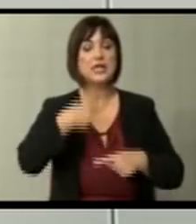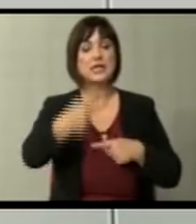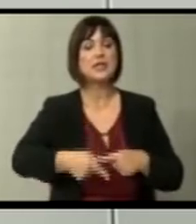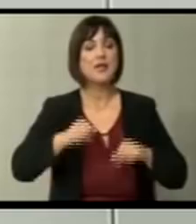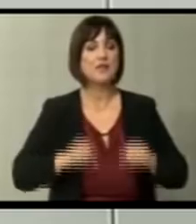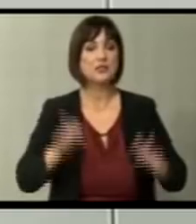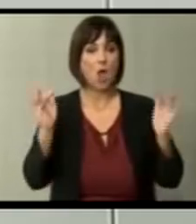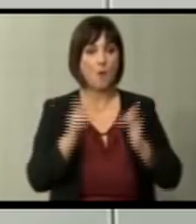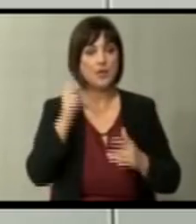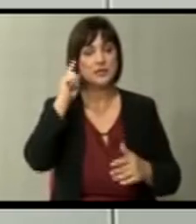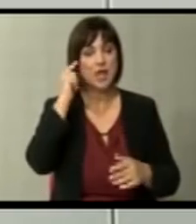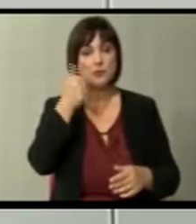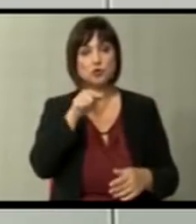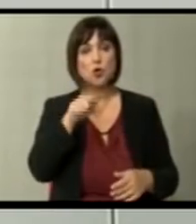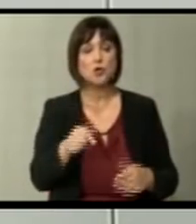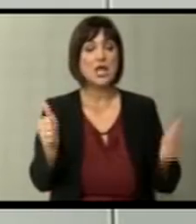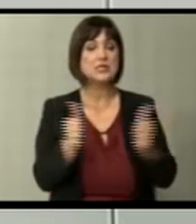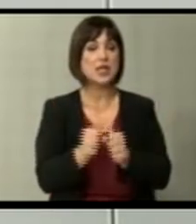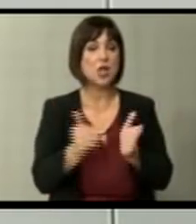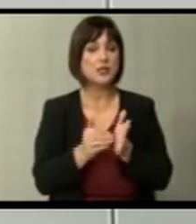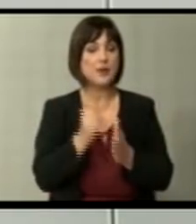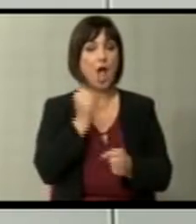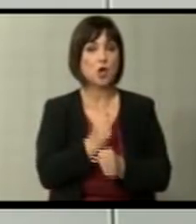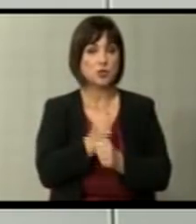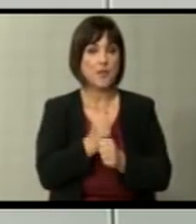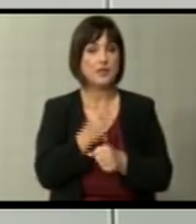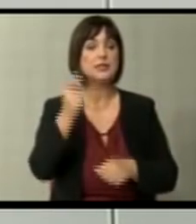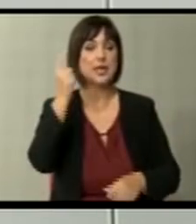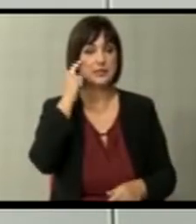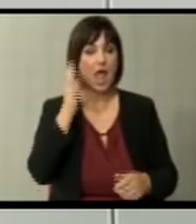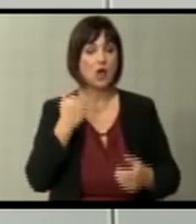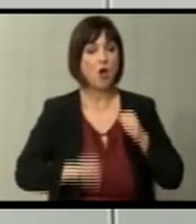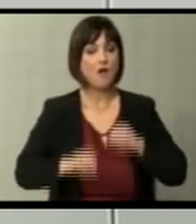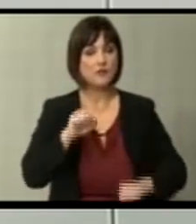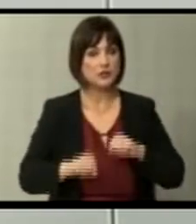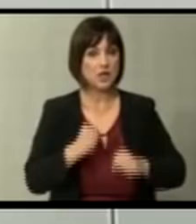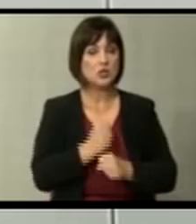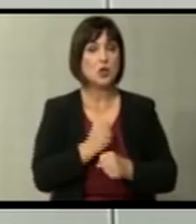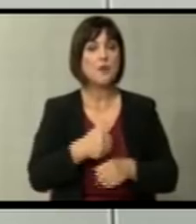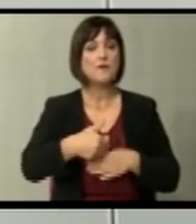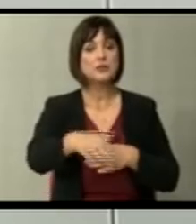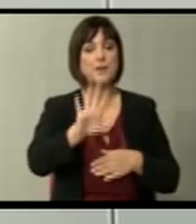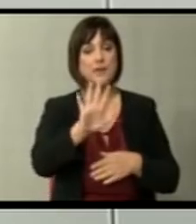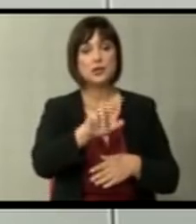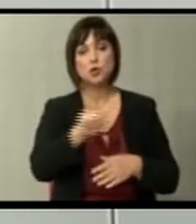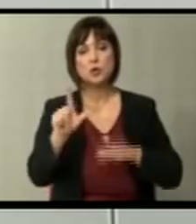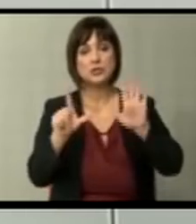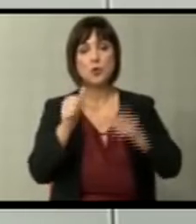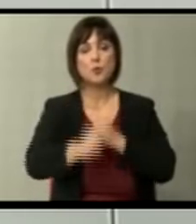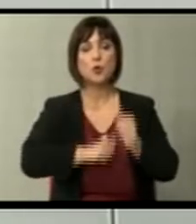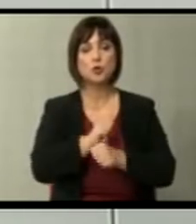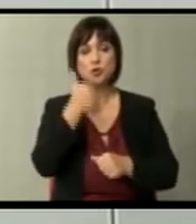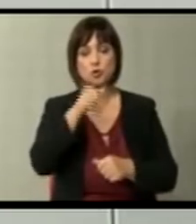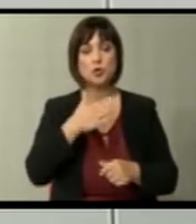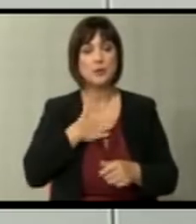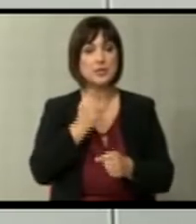опозицијата. Да знаеме што е оно што заеднички треба да направиме и да се знае ако е ефикасен процес во следите 5-7 години што треба ние да